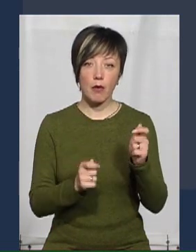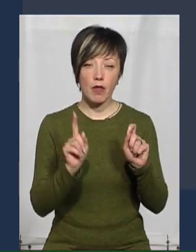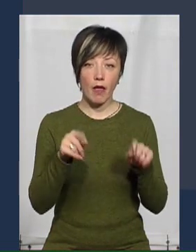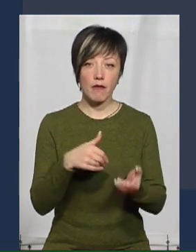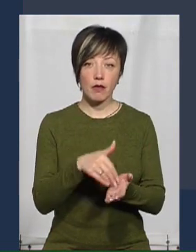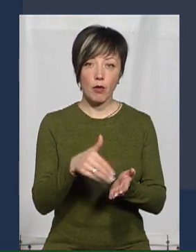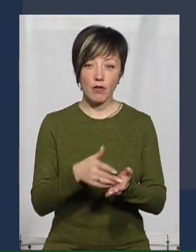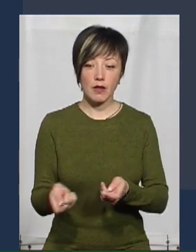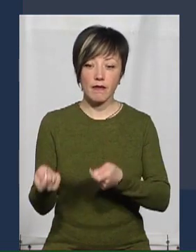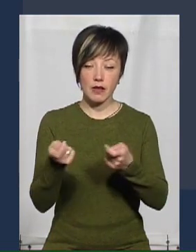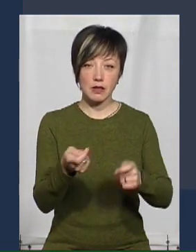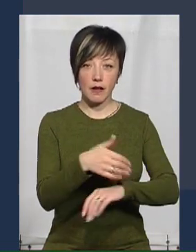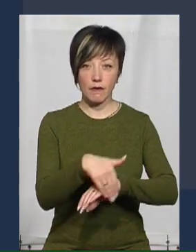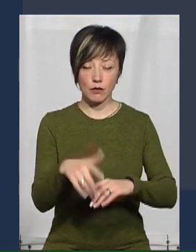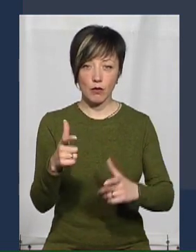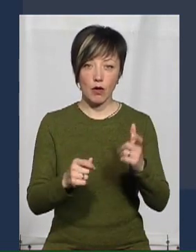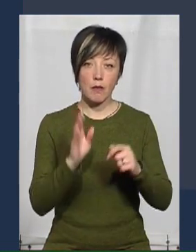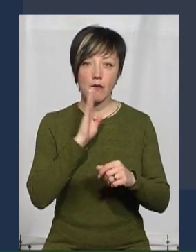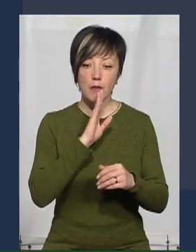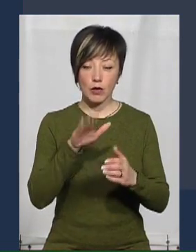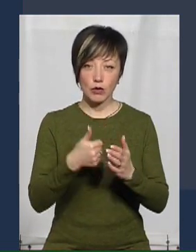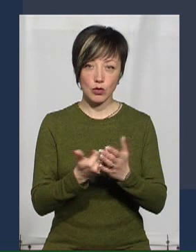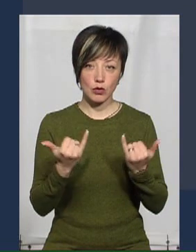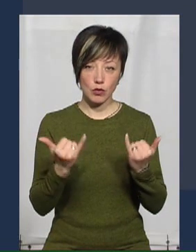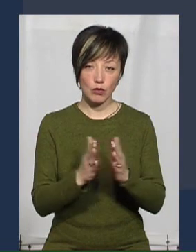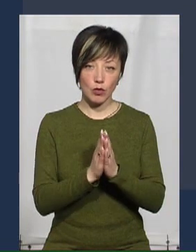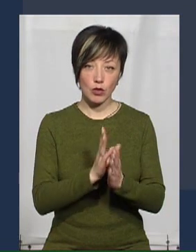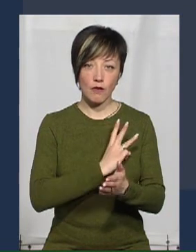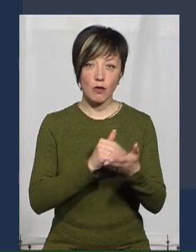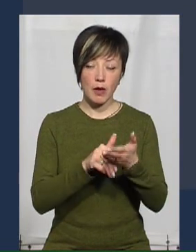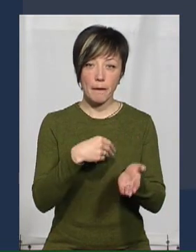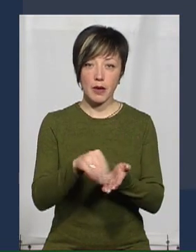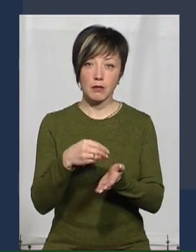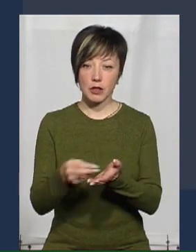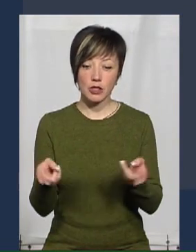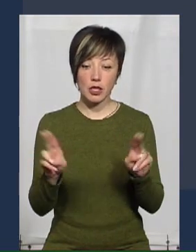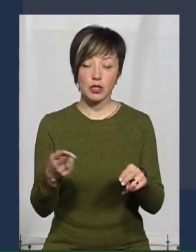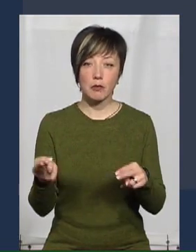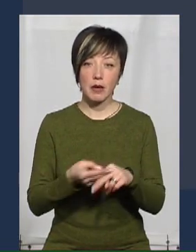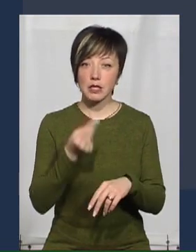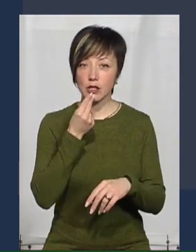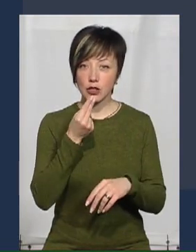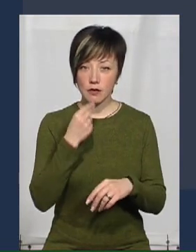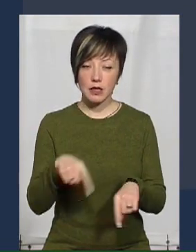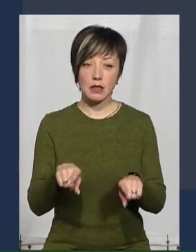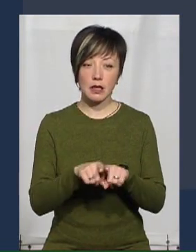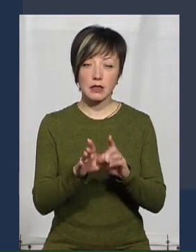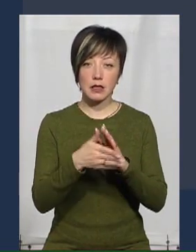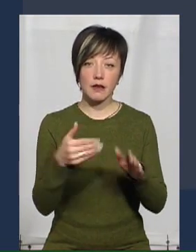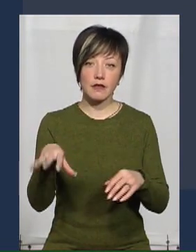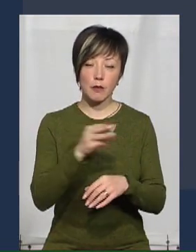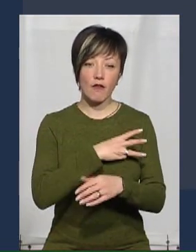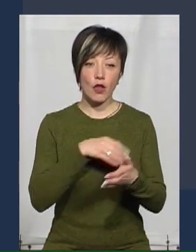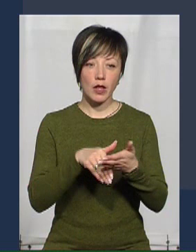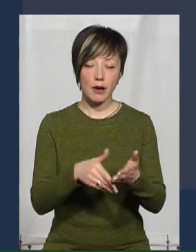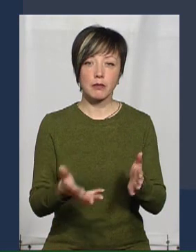відмовилась винести її молоко на вулицю. Мама до сьогодні просить волонтерів щось придбати, бо залишилось без харчів. Ми закликаємо всіх волонтерів